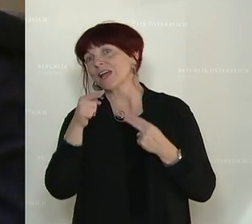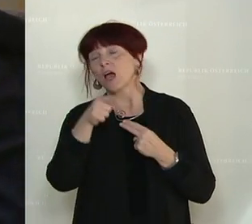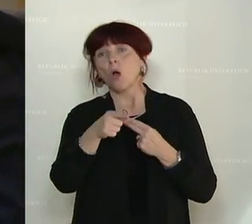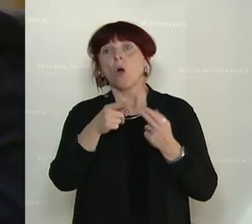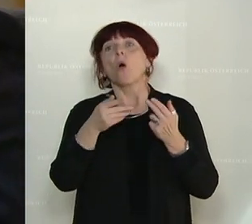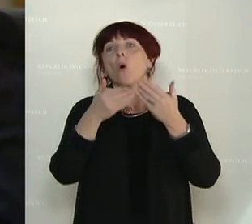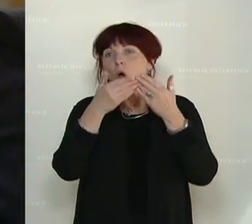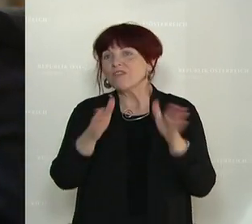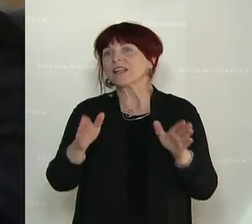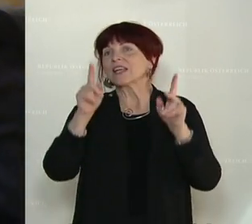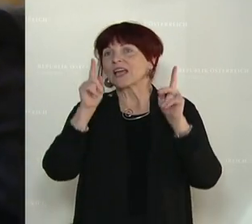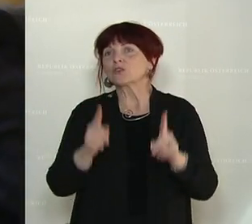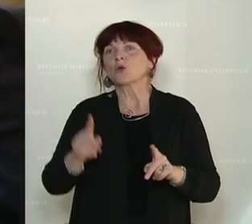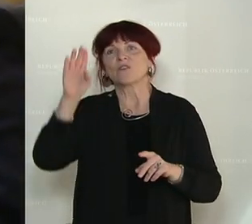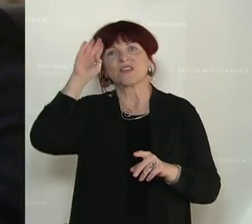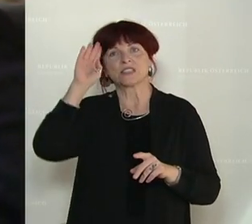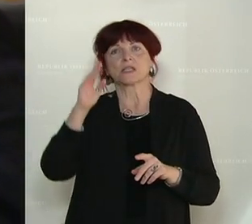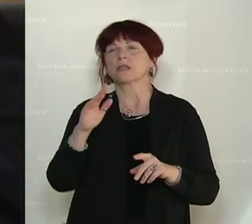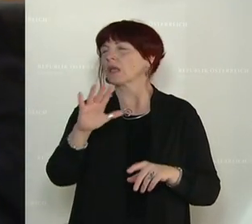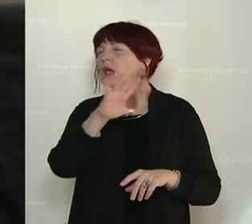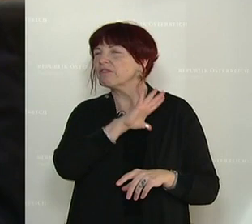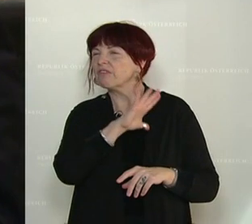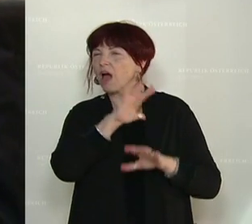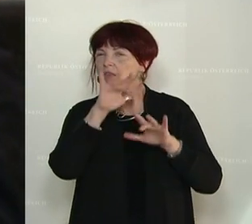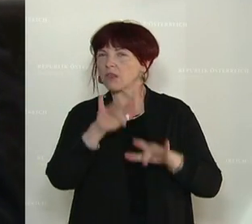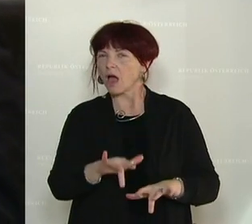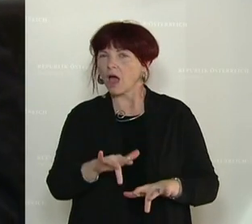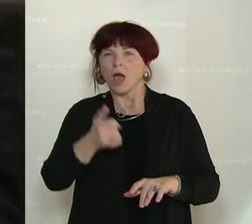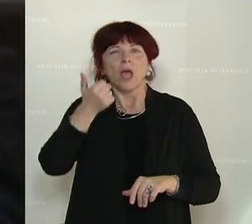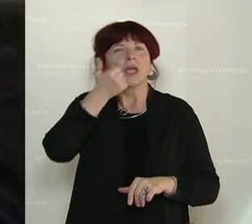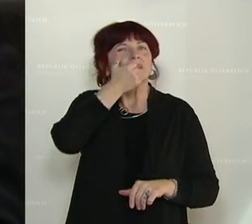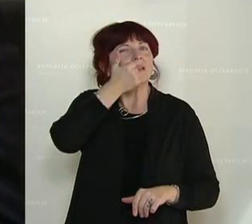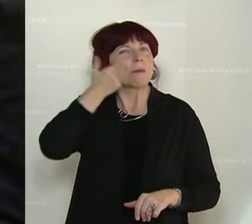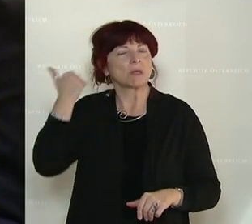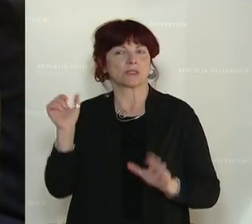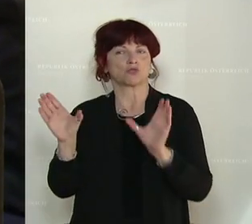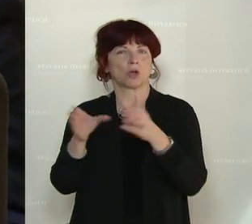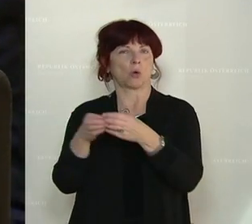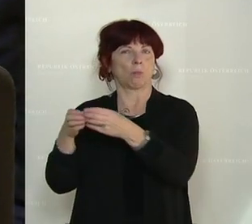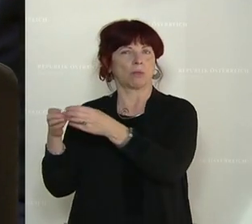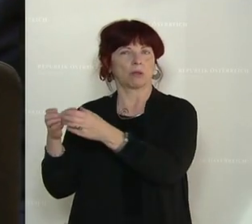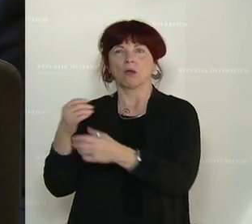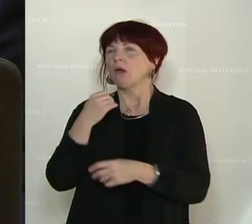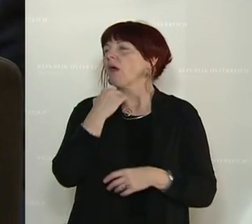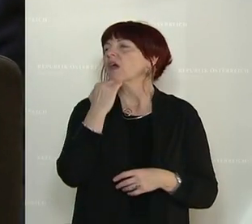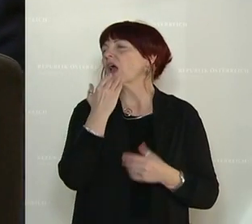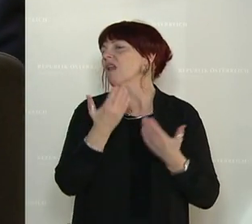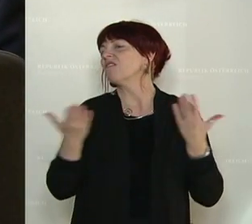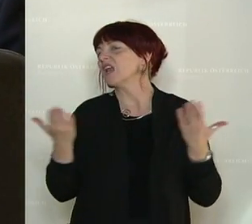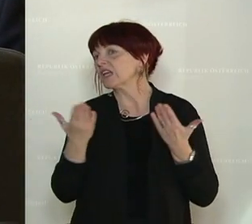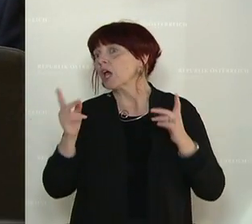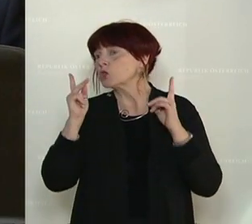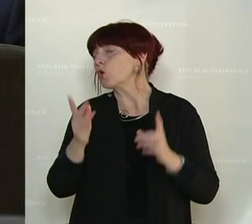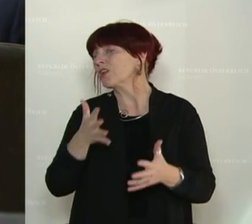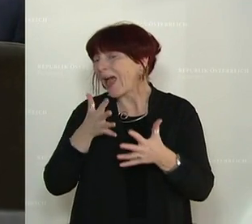Entwicklungen, über das Gefahrenpotenzial extremistischer Bewegungen, ganz egal über welche, transparent von Ihnen aufgeklärt